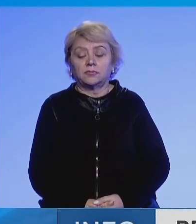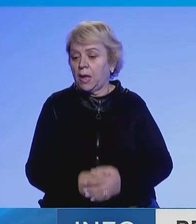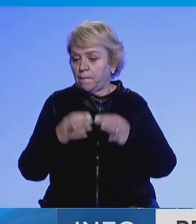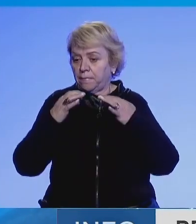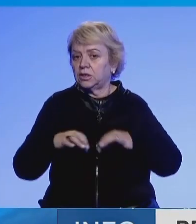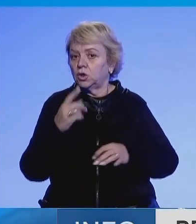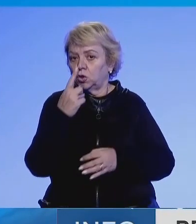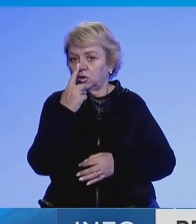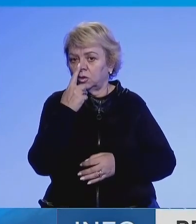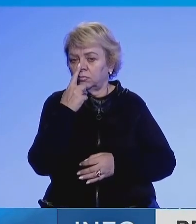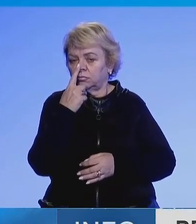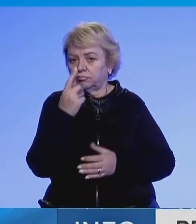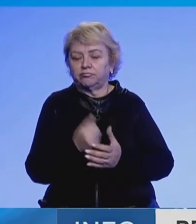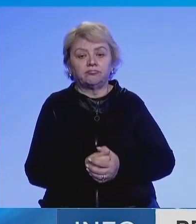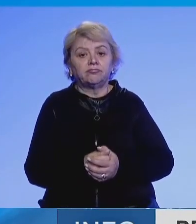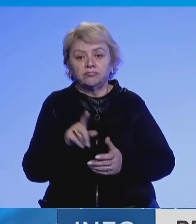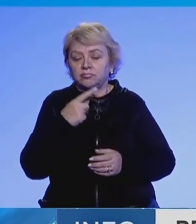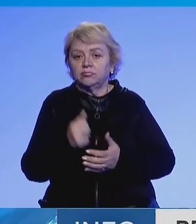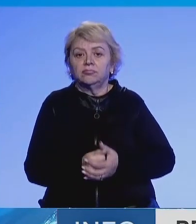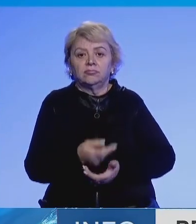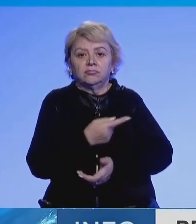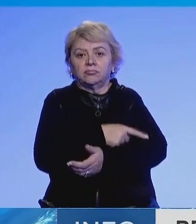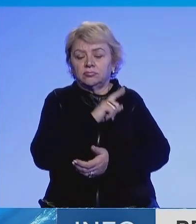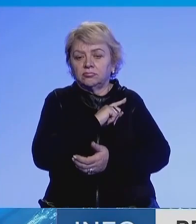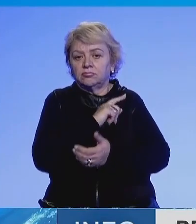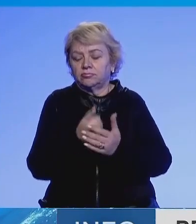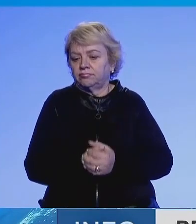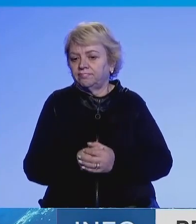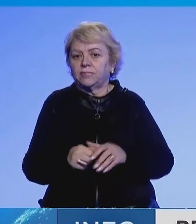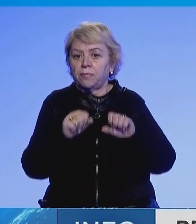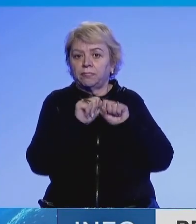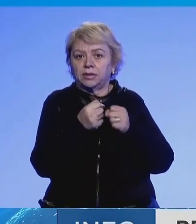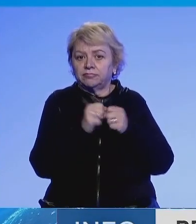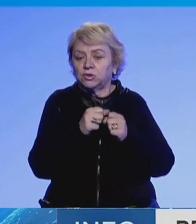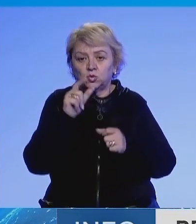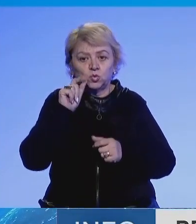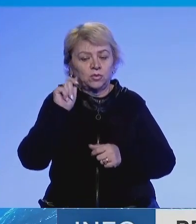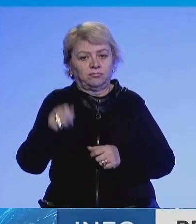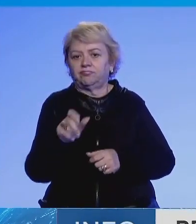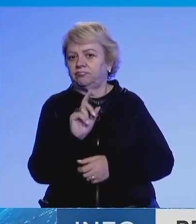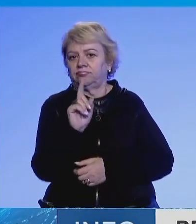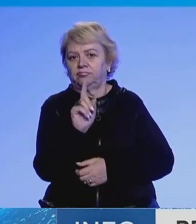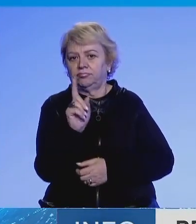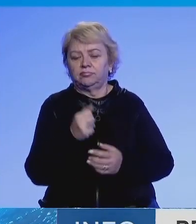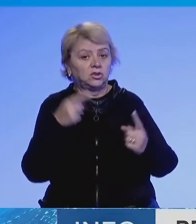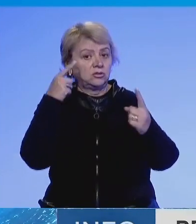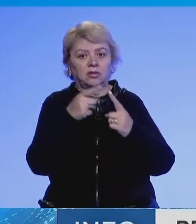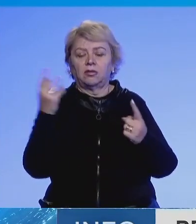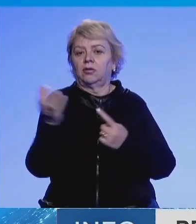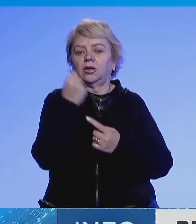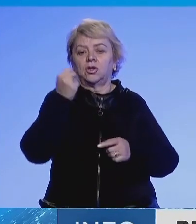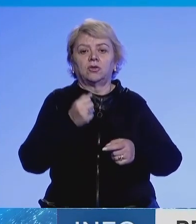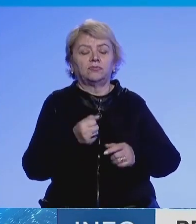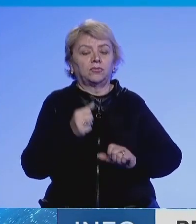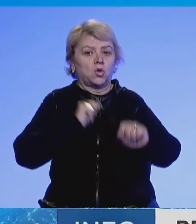Presidenti Rus po përdore energjinë si një armë, por nuk arritur të athyë e unitetin e përendimit dhe nuk do t'i arrit që limet e ti të luftës